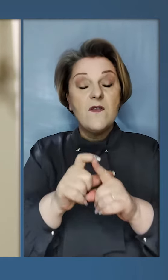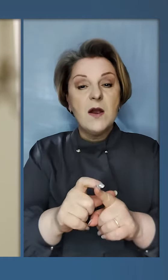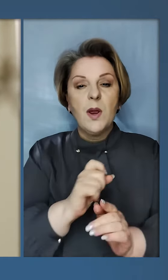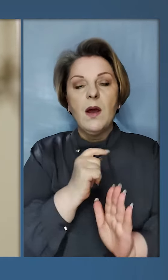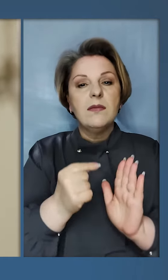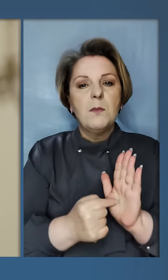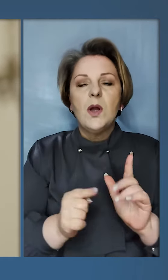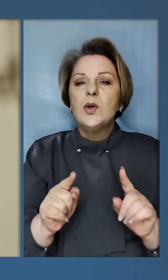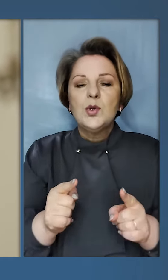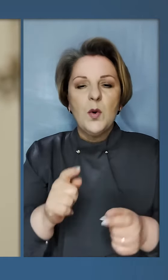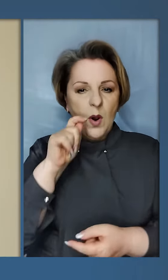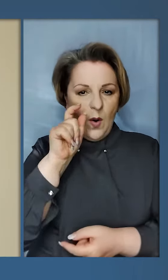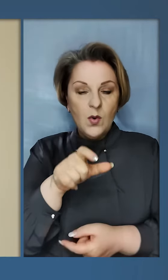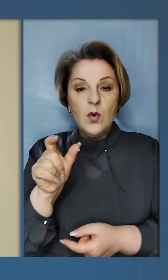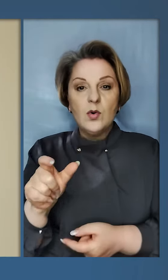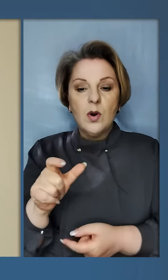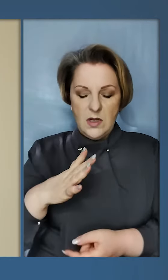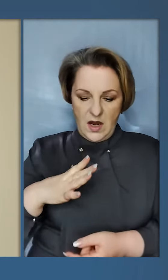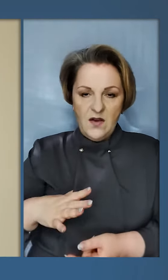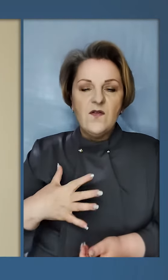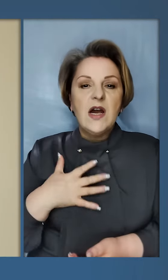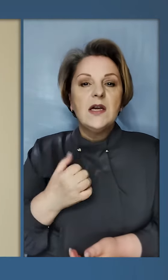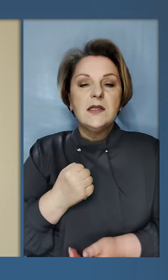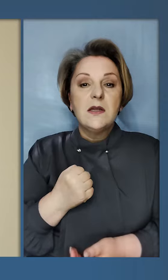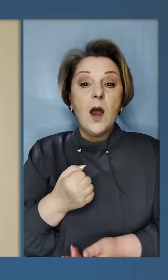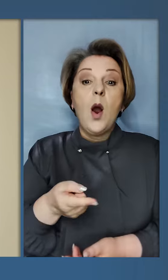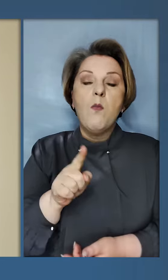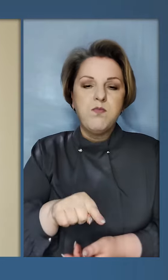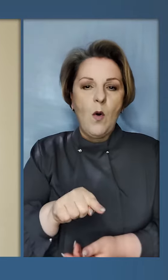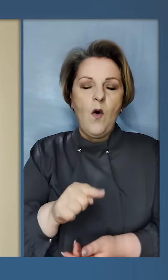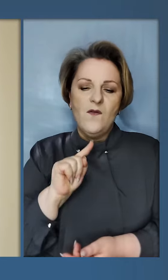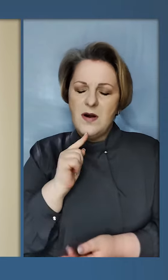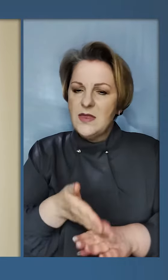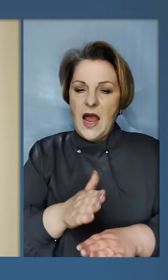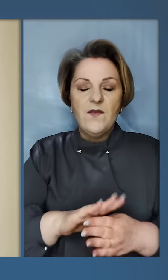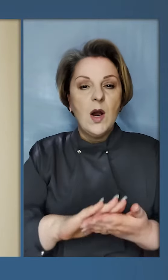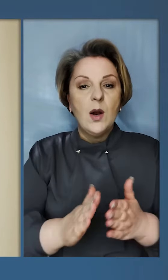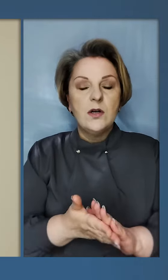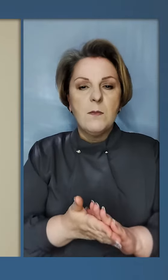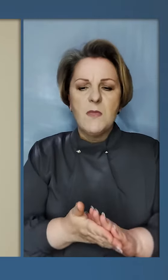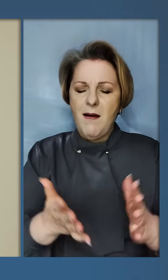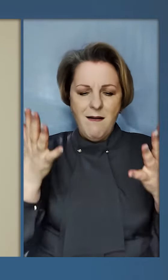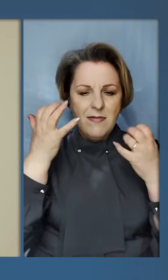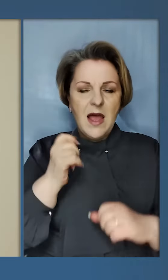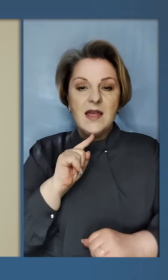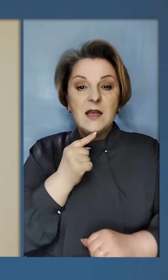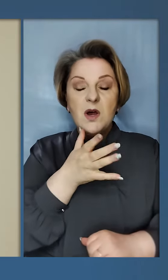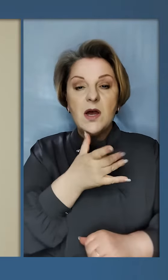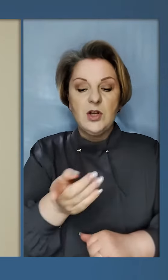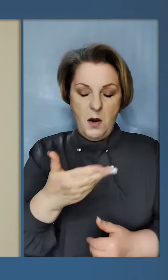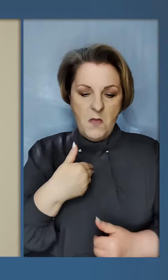питання, чому українці вистояли. Бо у найважчих обставинах і найтемніші часи ми